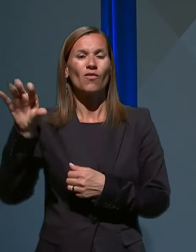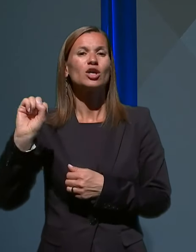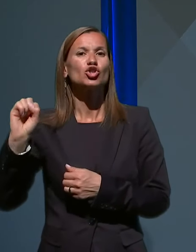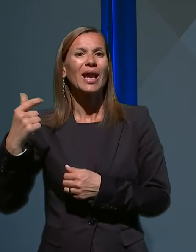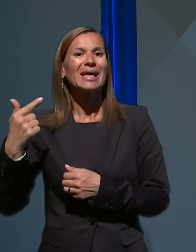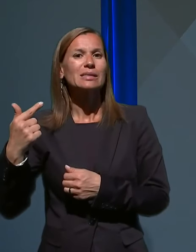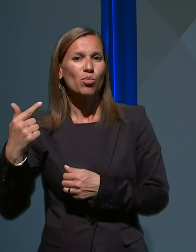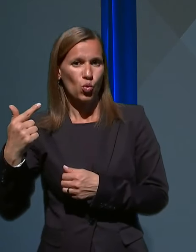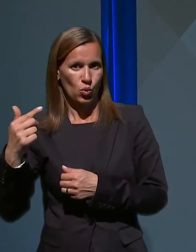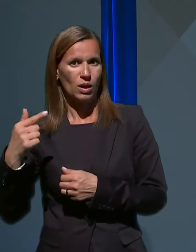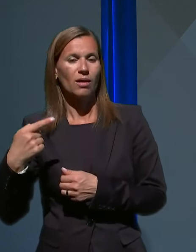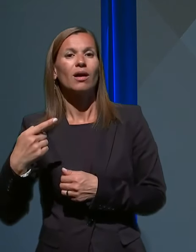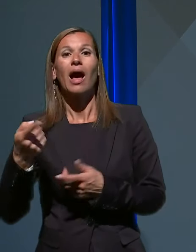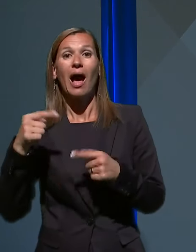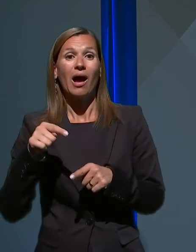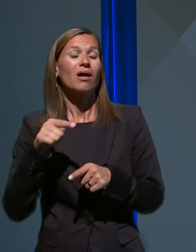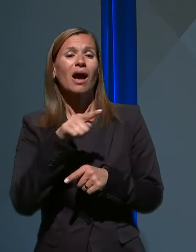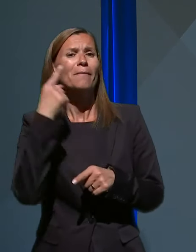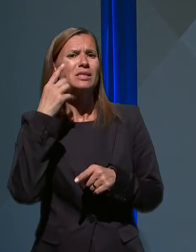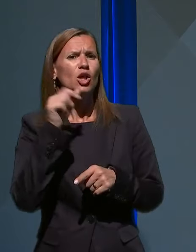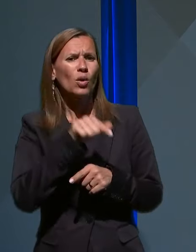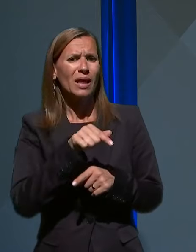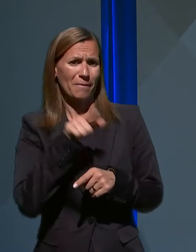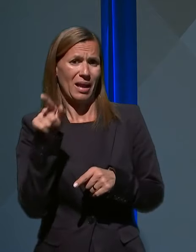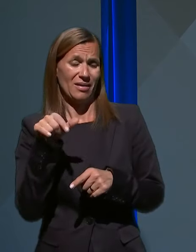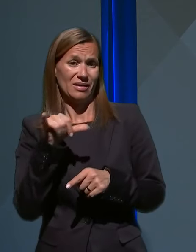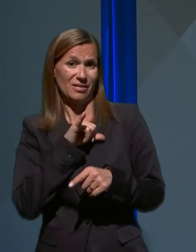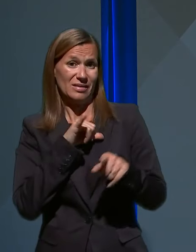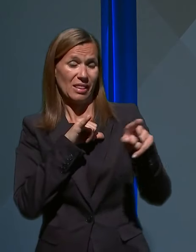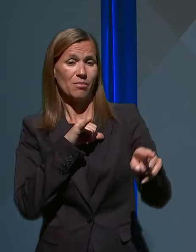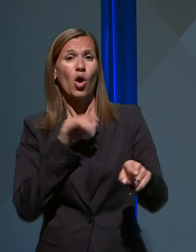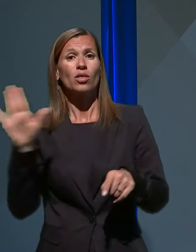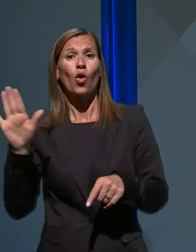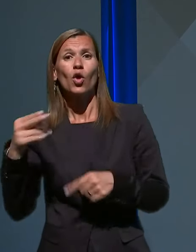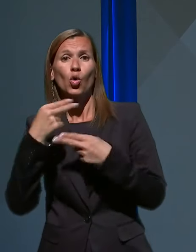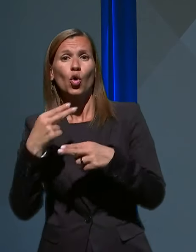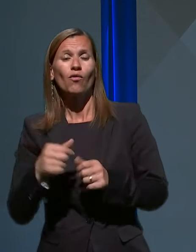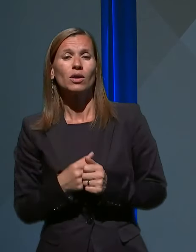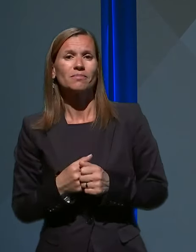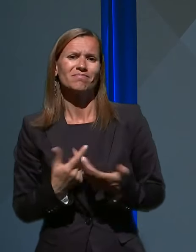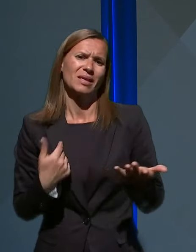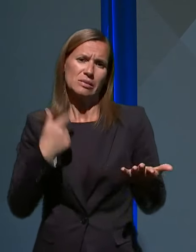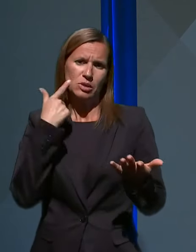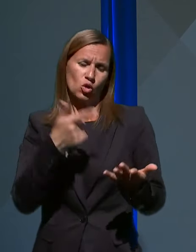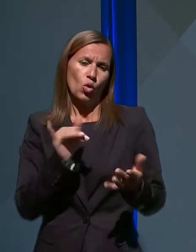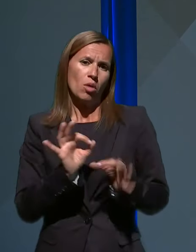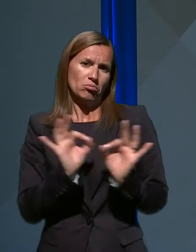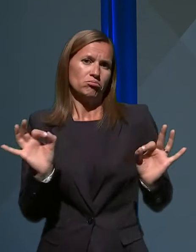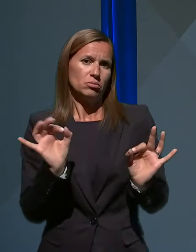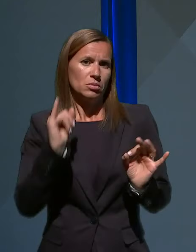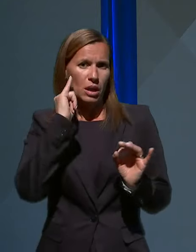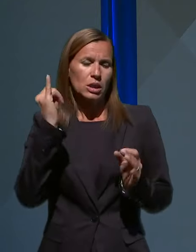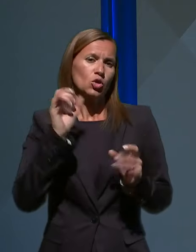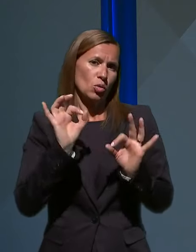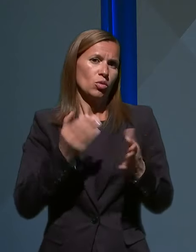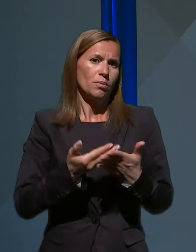Kaj menite o tem? Vas tudi zanima njegovi odgovori? Mislim, da je to popolnoma korektna ideja oziroma korektna